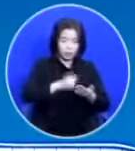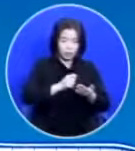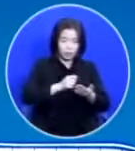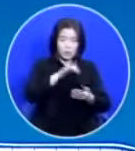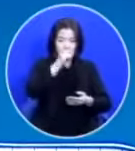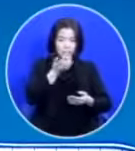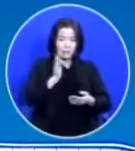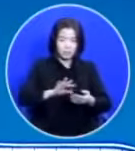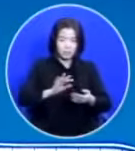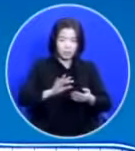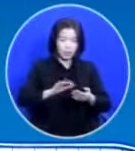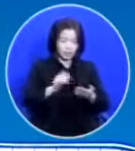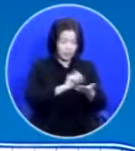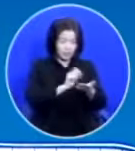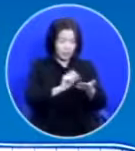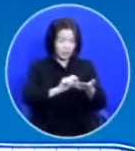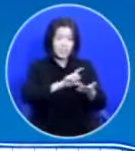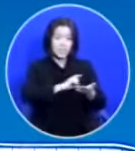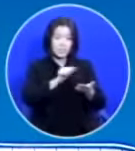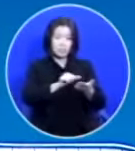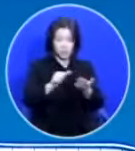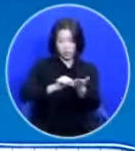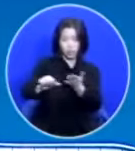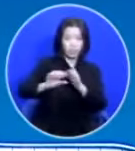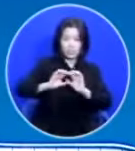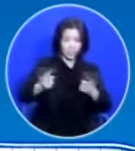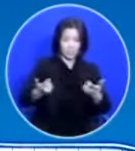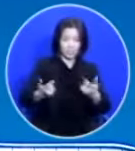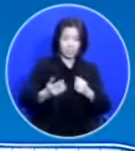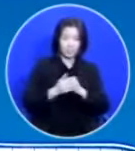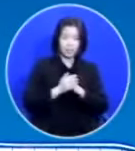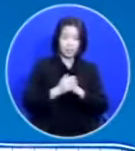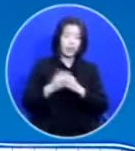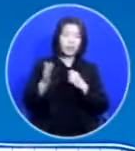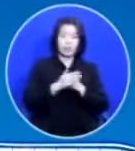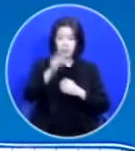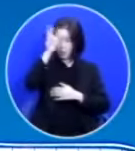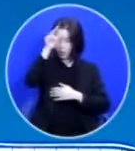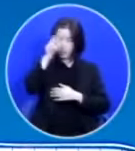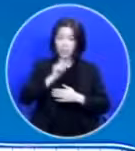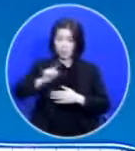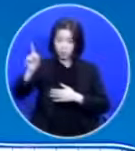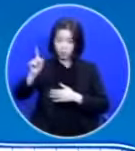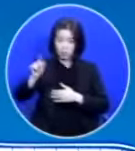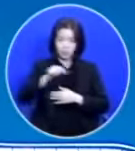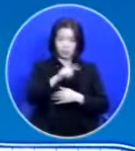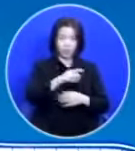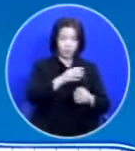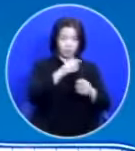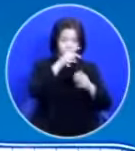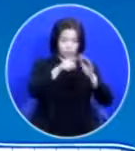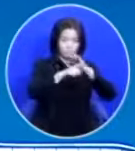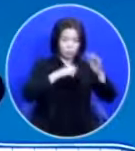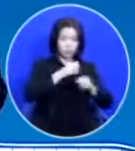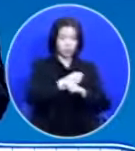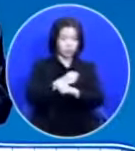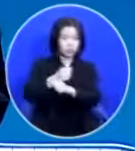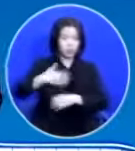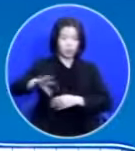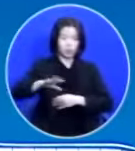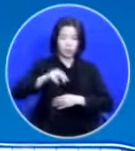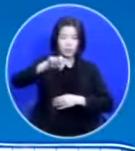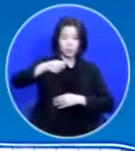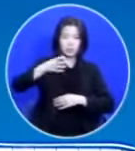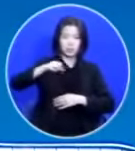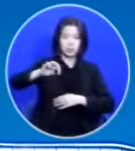그 금에다가 새긴 글자는 지워지지가 않은 거예요 그래서 경찰에 신고해서 그 사람은 잡히고 스펄전